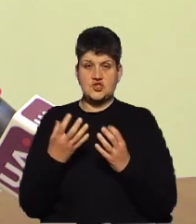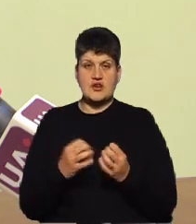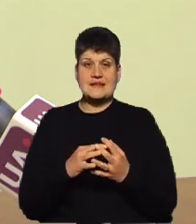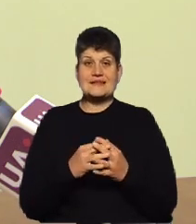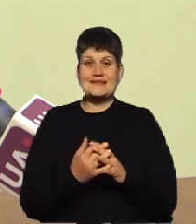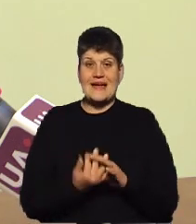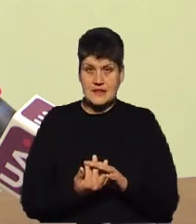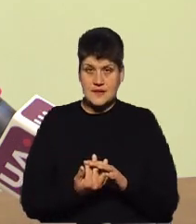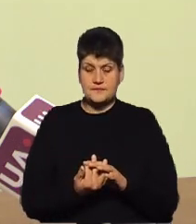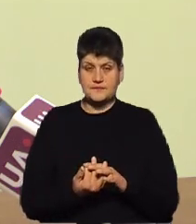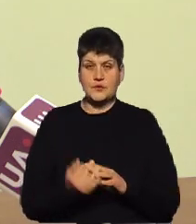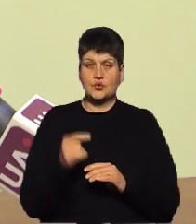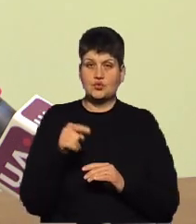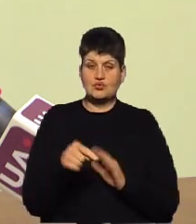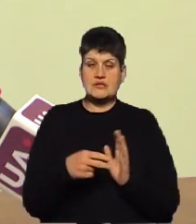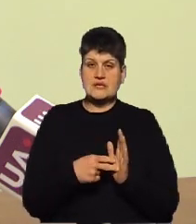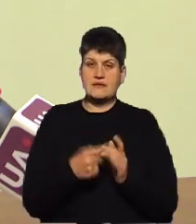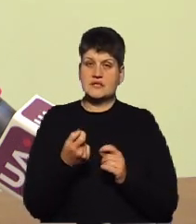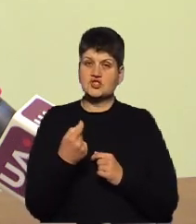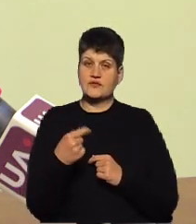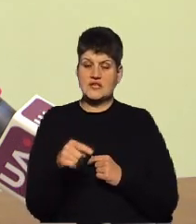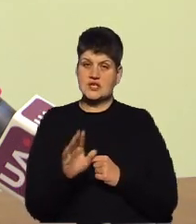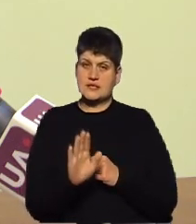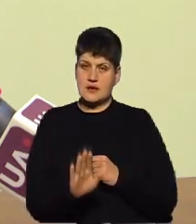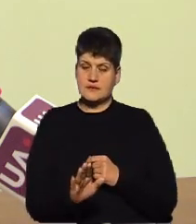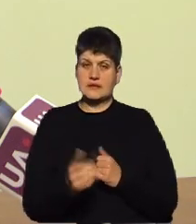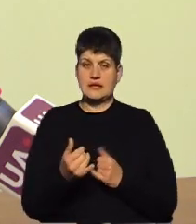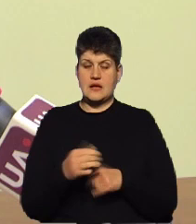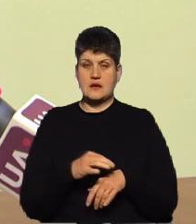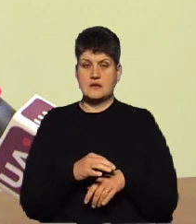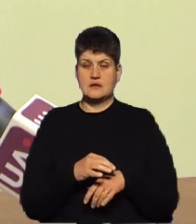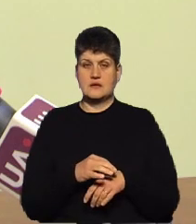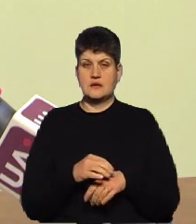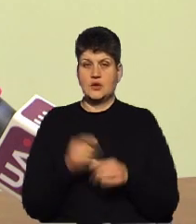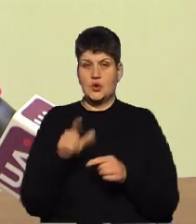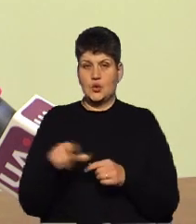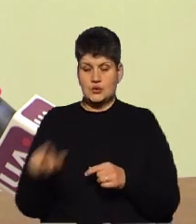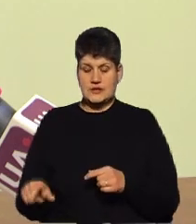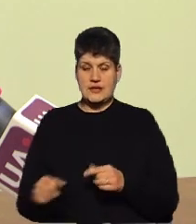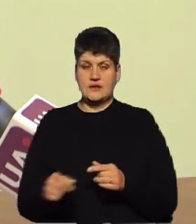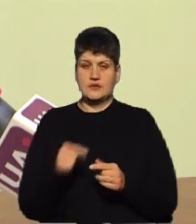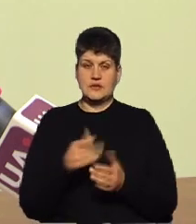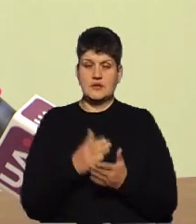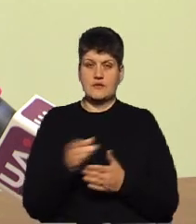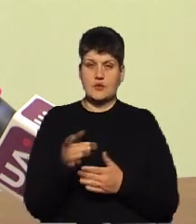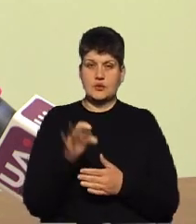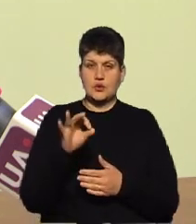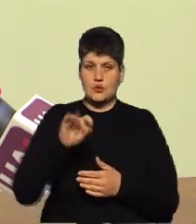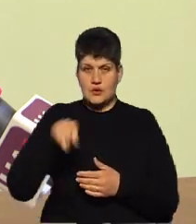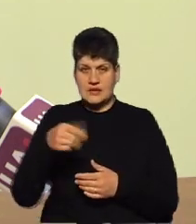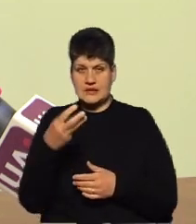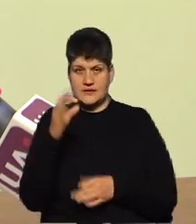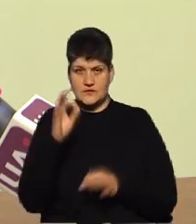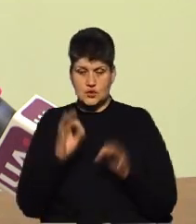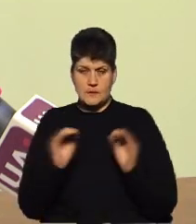то тут ставка трошки відрізняється. Для фізичних осіб вона встановлена в розмірі 0,3% від мінімальної